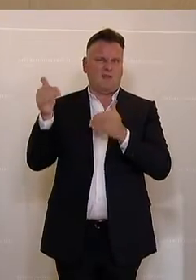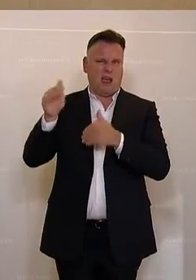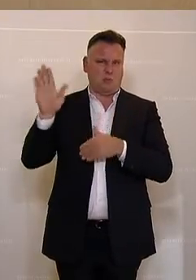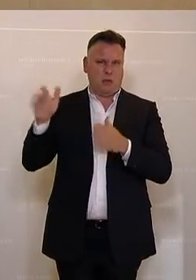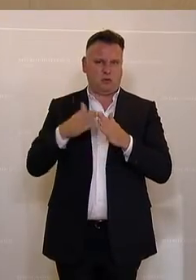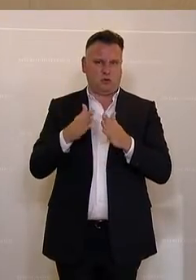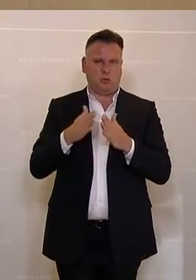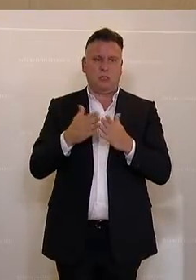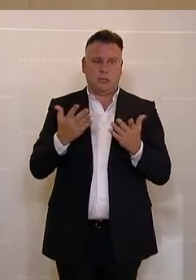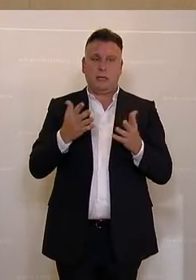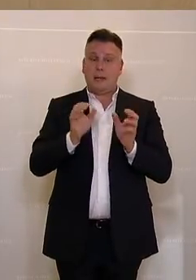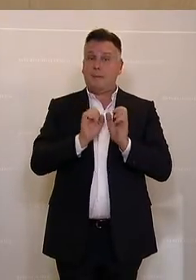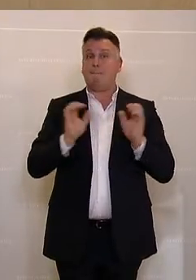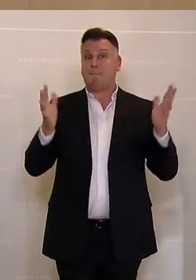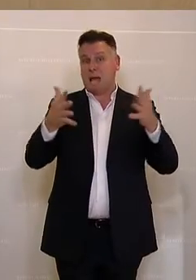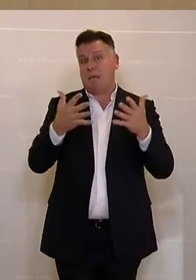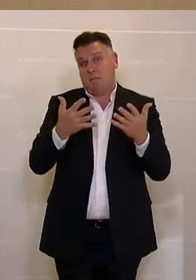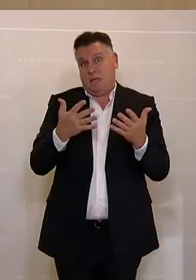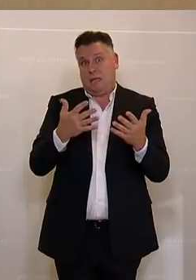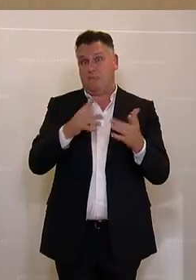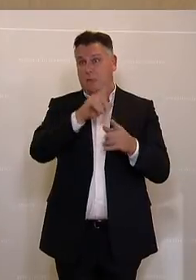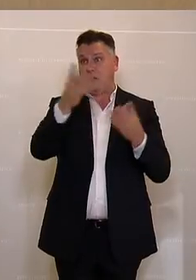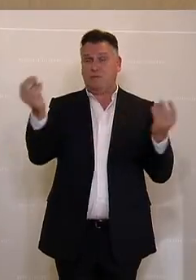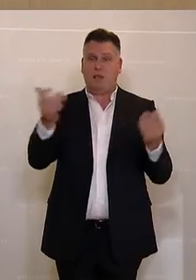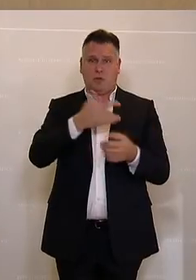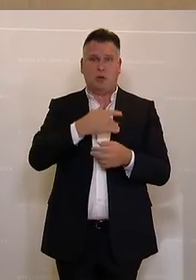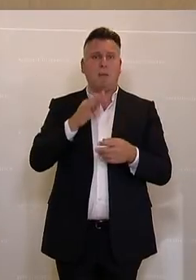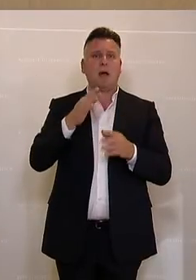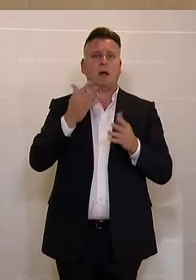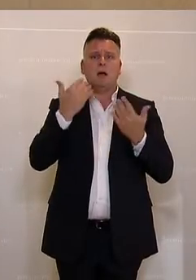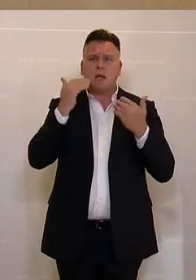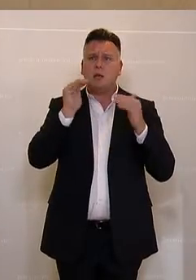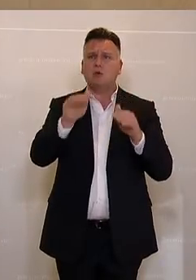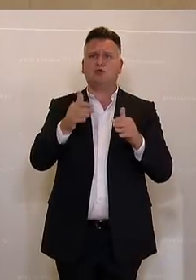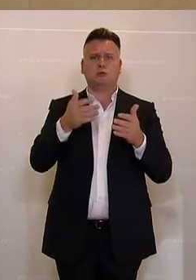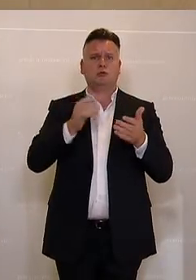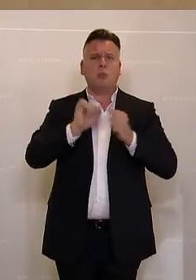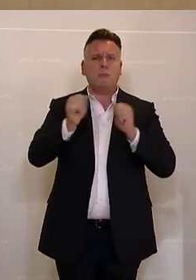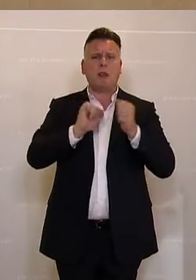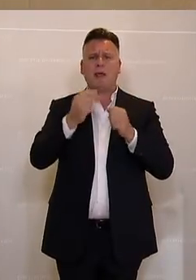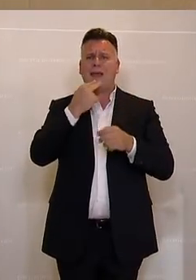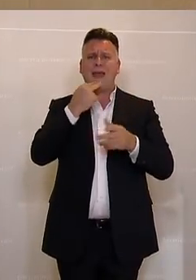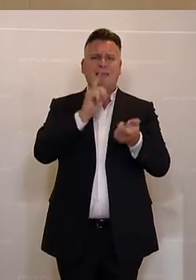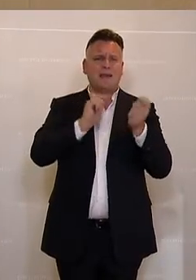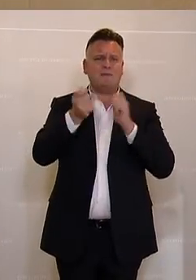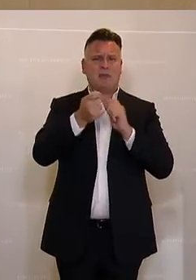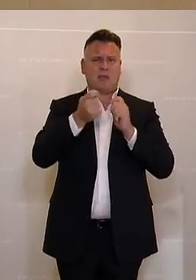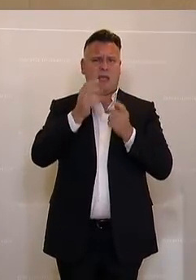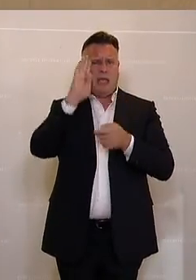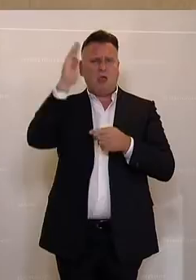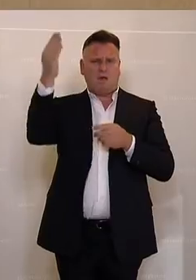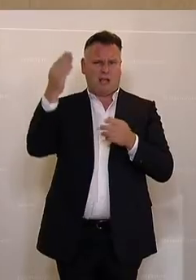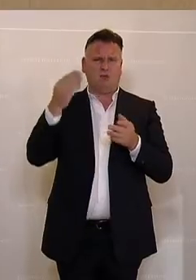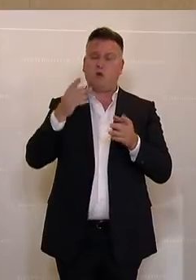Pandemie überlagert alles, aber Klimaschutz, Energiewende, Mobilität, Innovation spielen